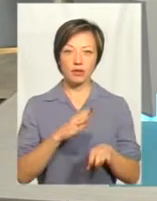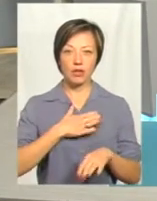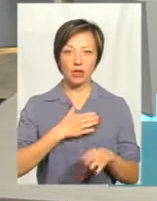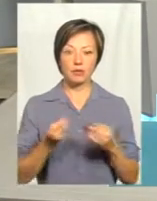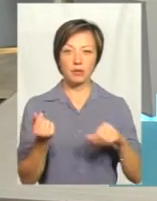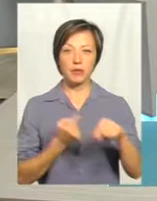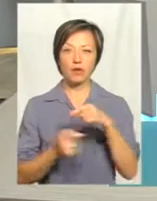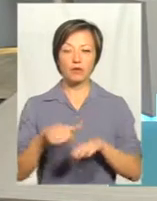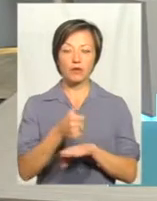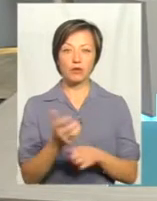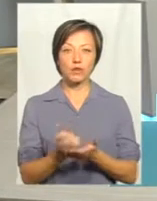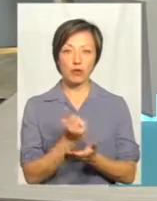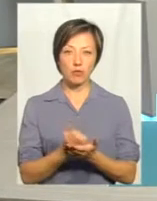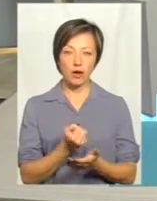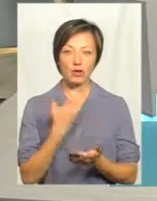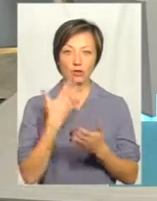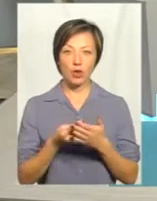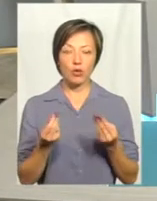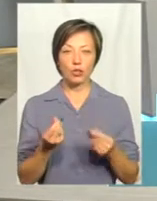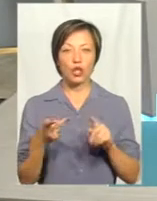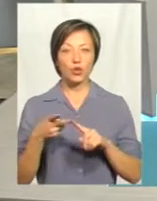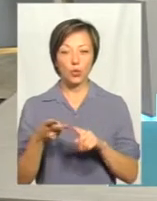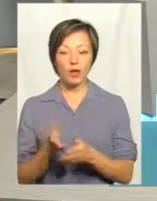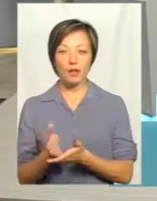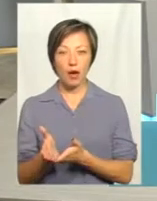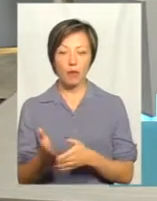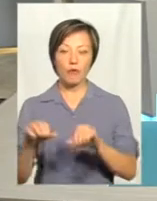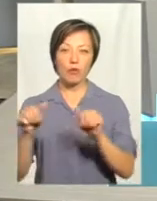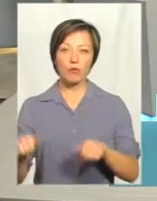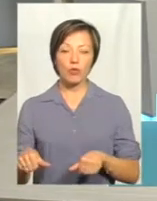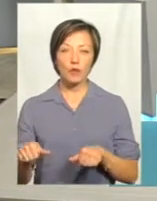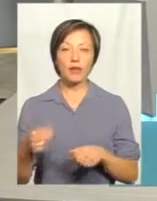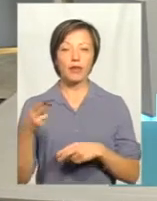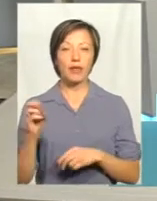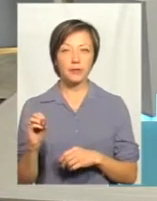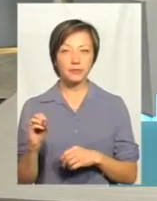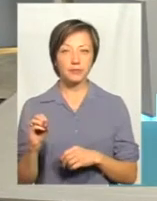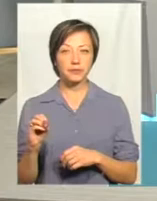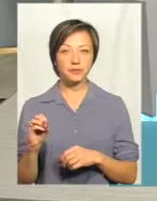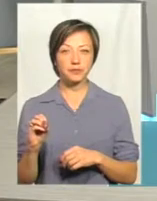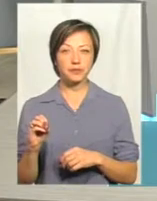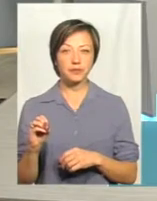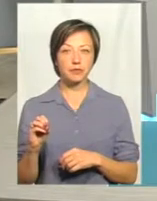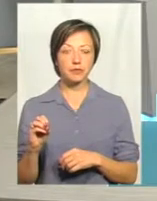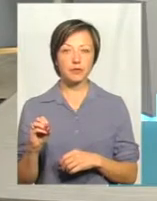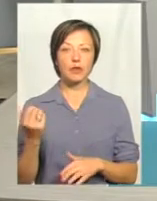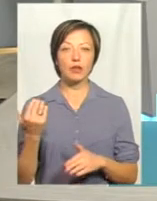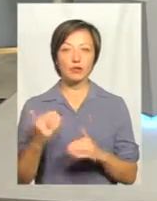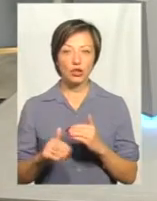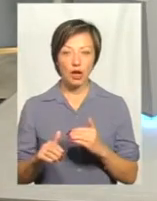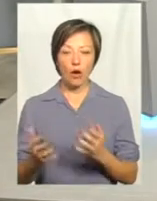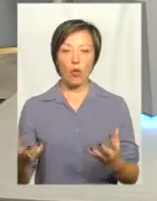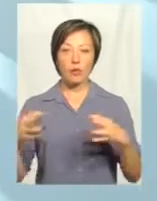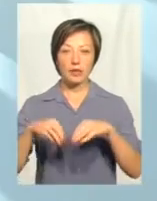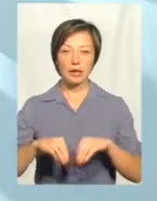підприємці в основному заробляють свої кошти. І другий напрямок – ми формуємо напрямок, де вже в об